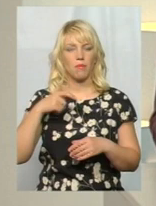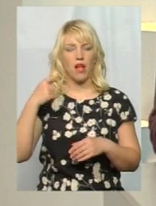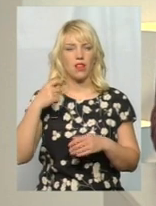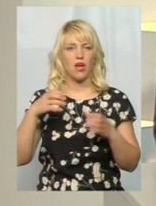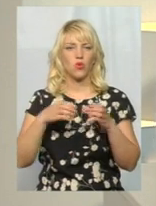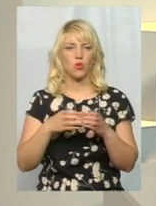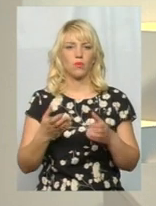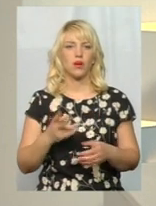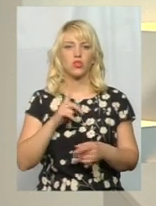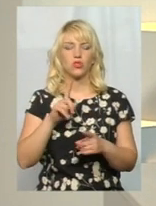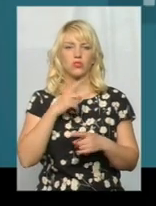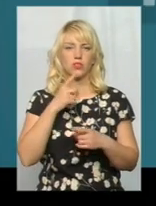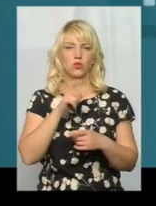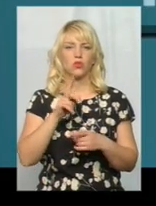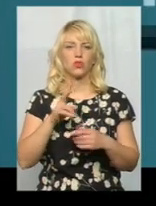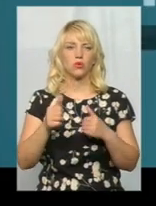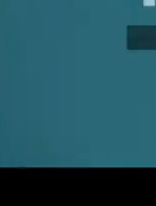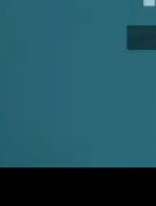які вздовж неї проживають. Прошу.